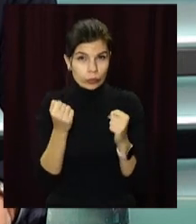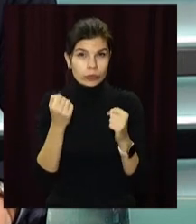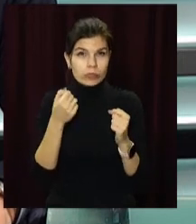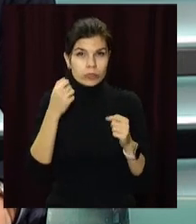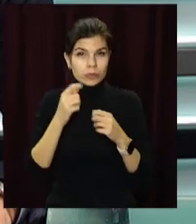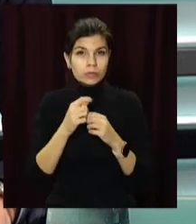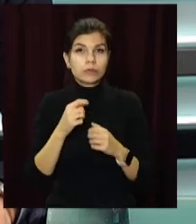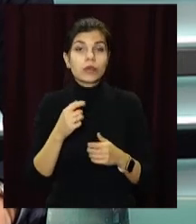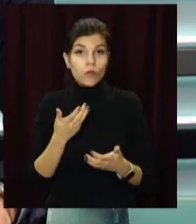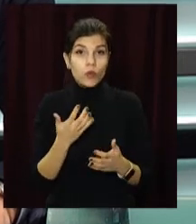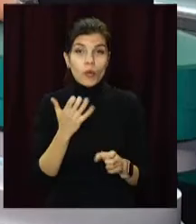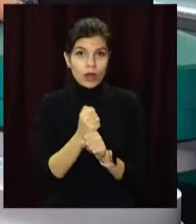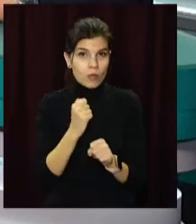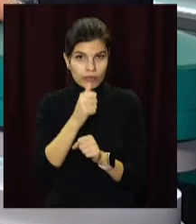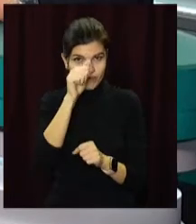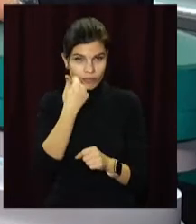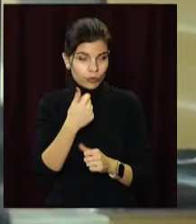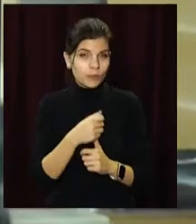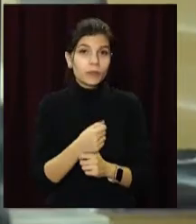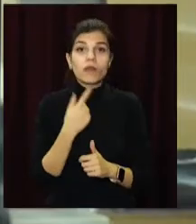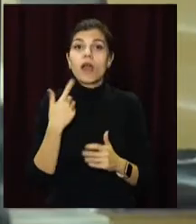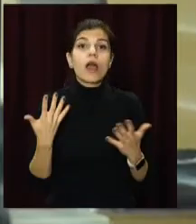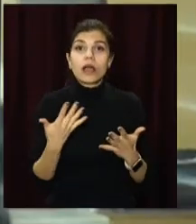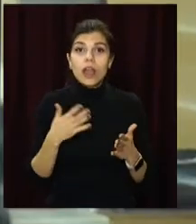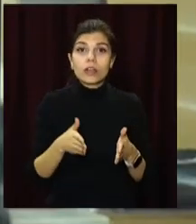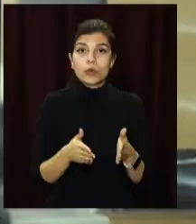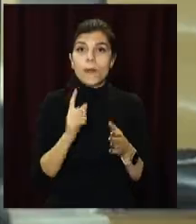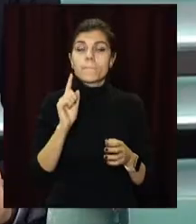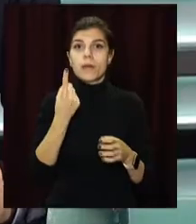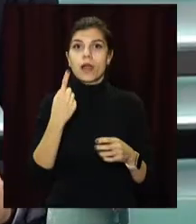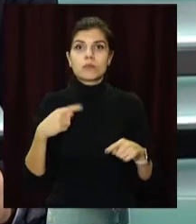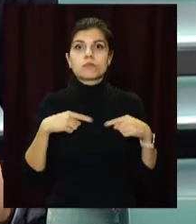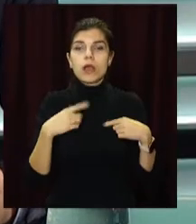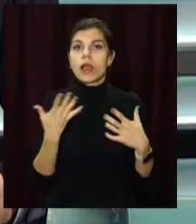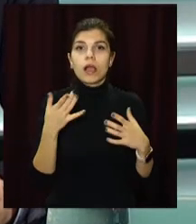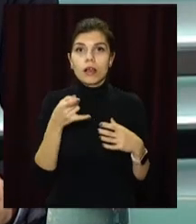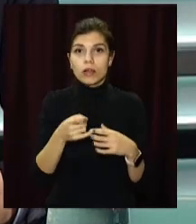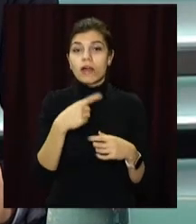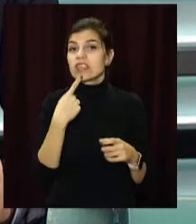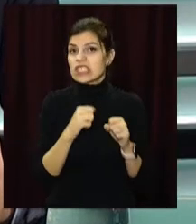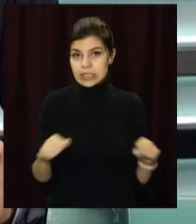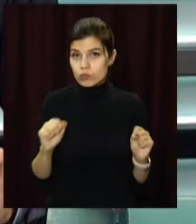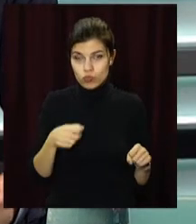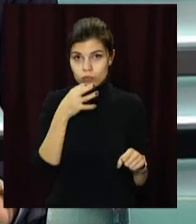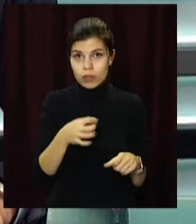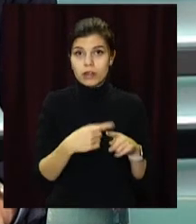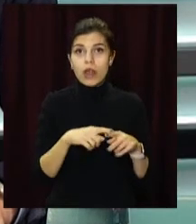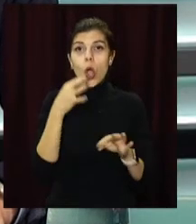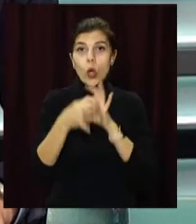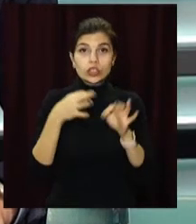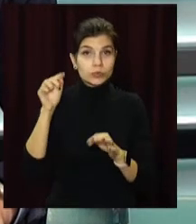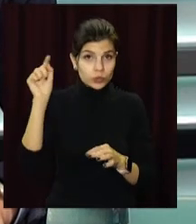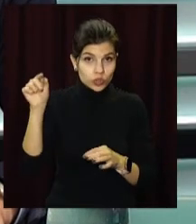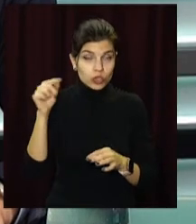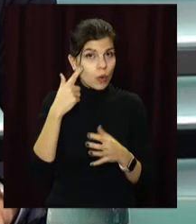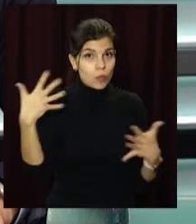роботи буде достатньо. Скажіть, на які дороги техніка вийшла найперше? Можна сказати сміливо, що це і вулиця Космічна, яка у